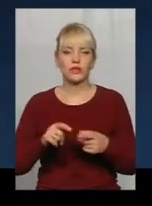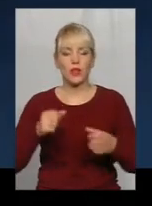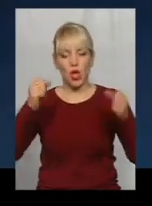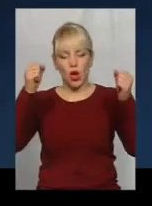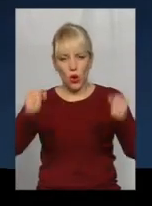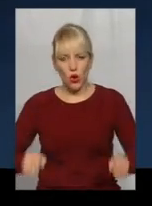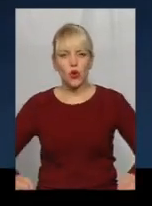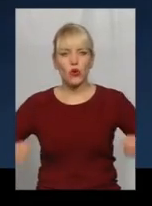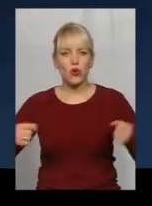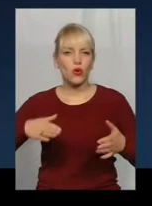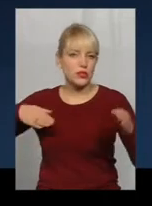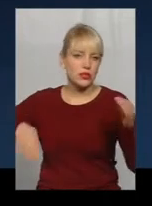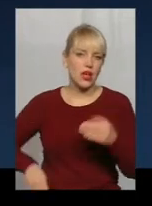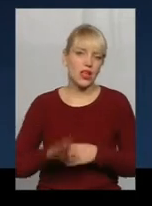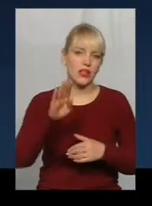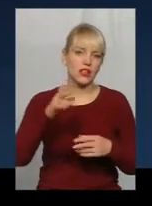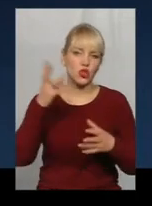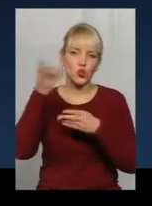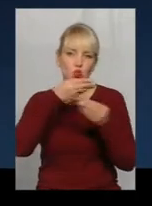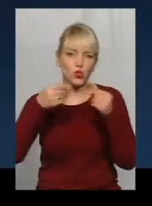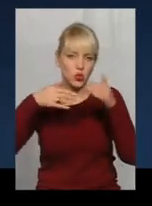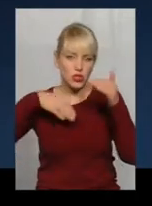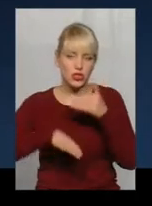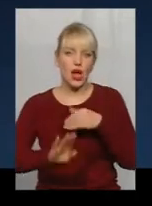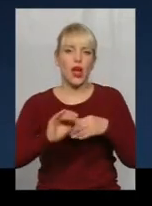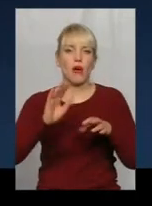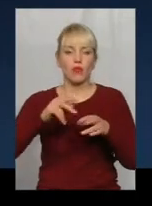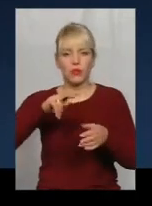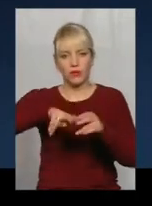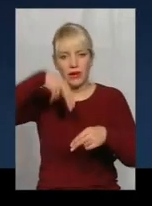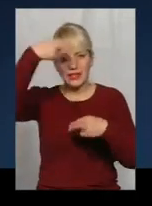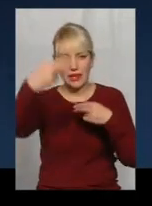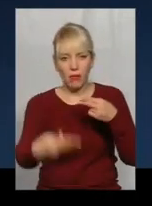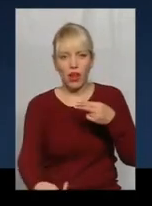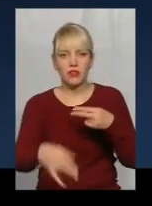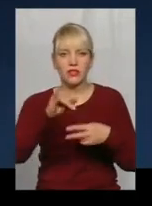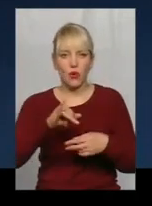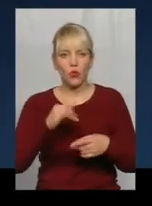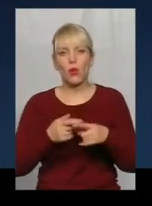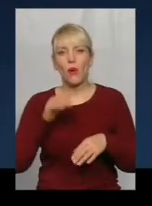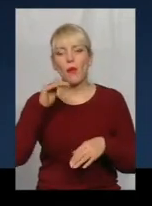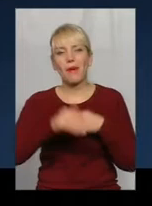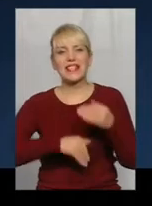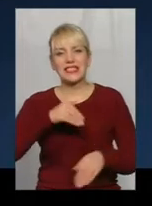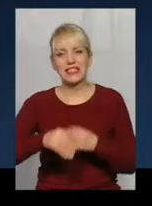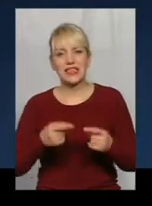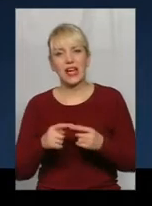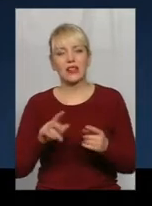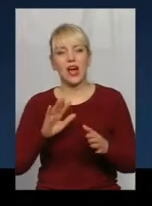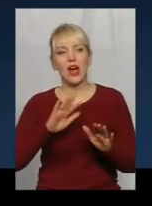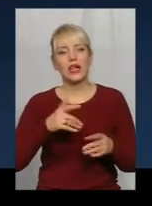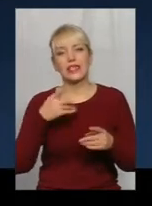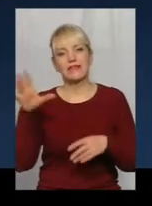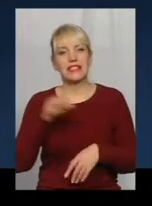а приземляємося ми у басейн з водою. Це все літо ми так тренувалися, а починаючи